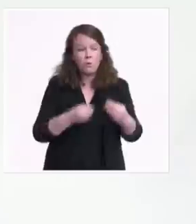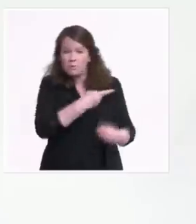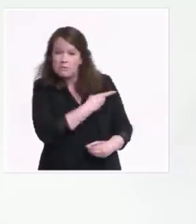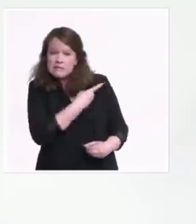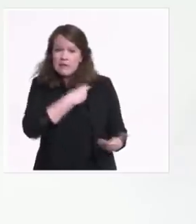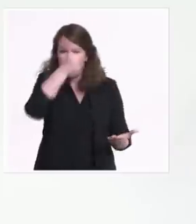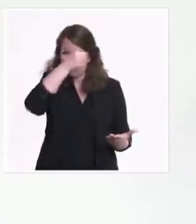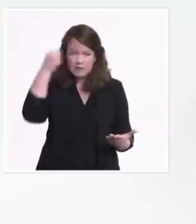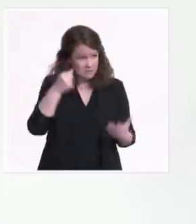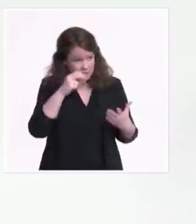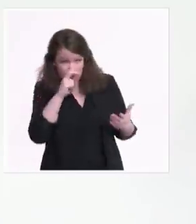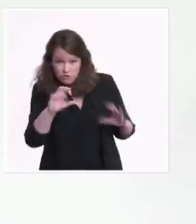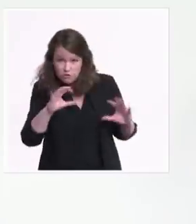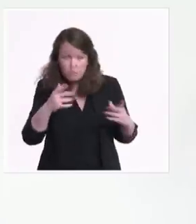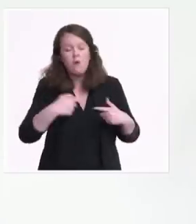santé habilité à vacciner.